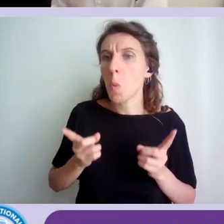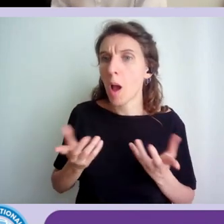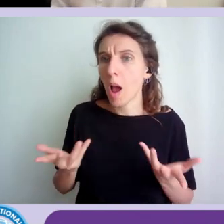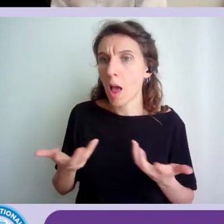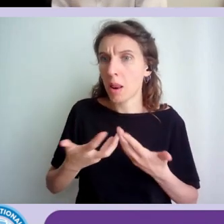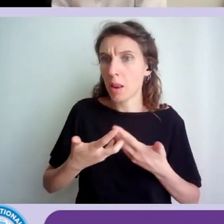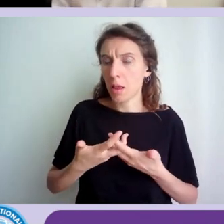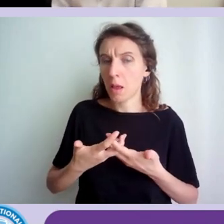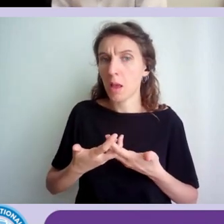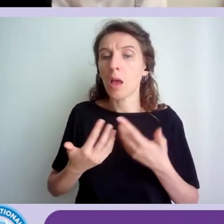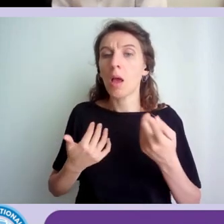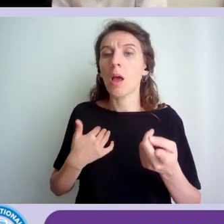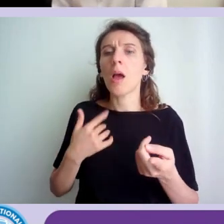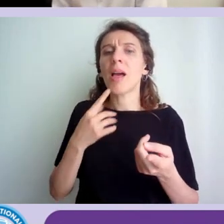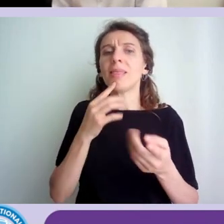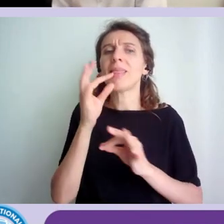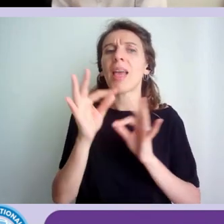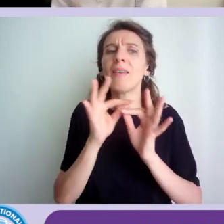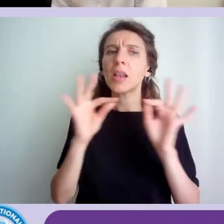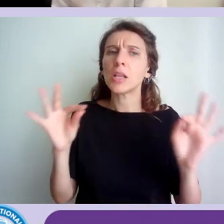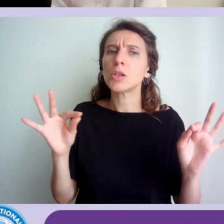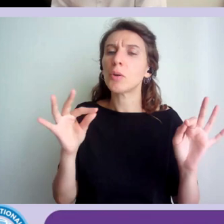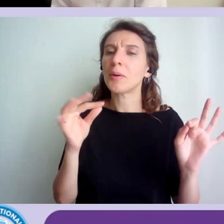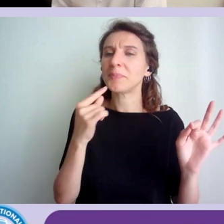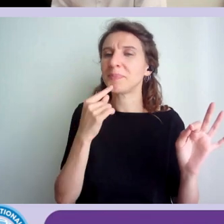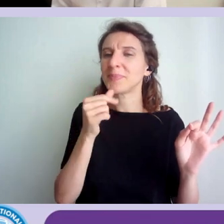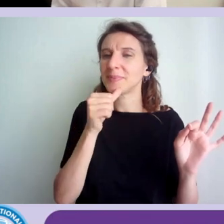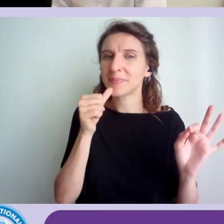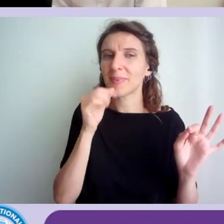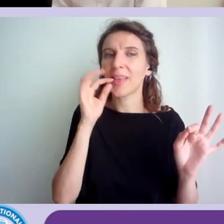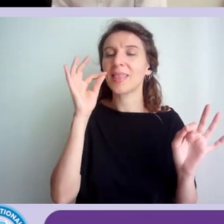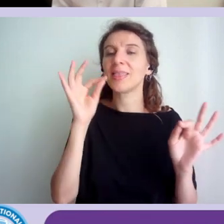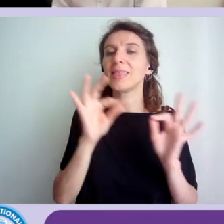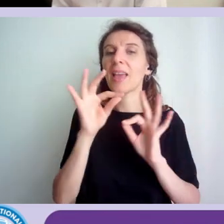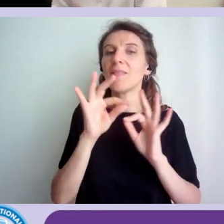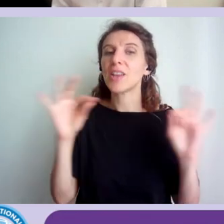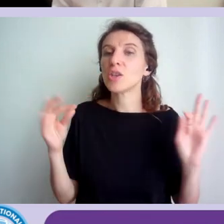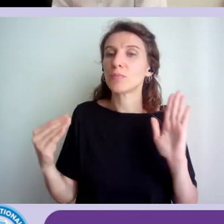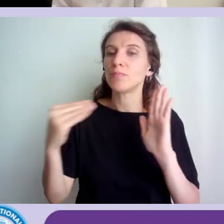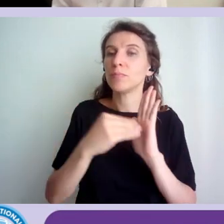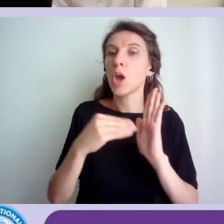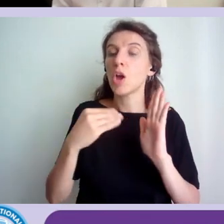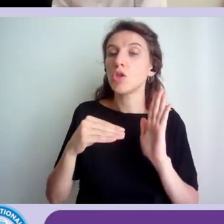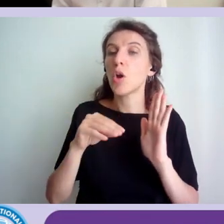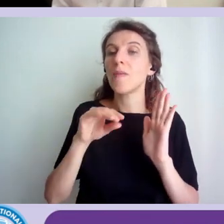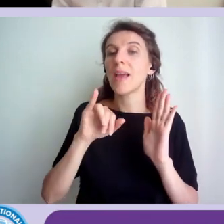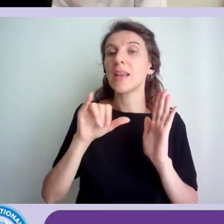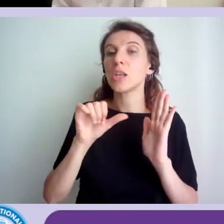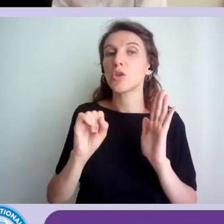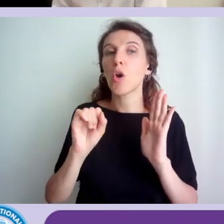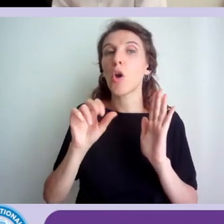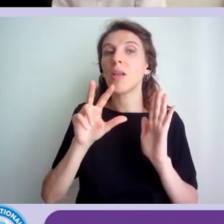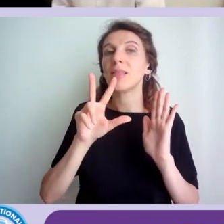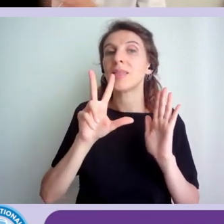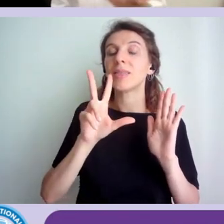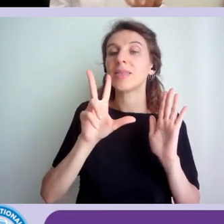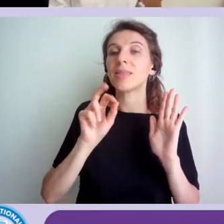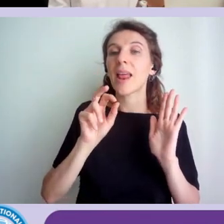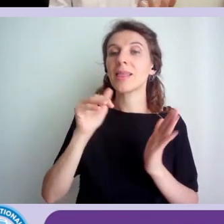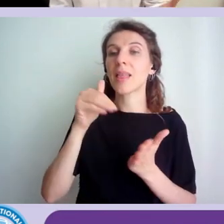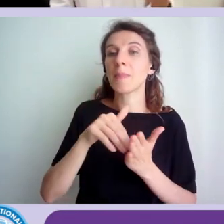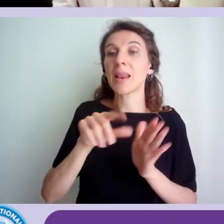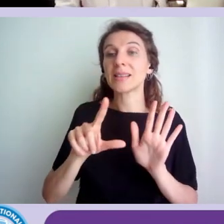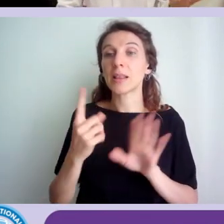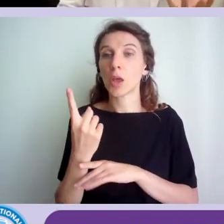definizione ci aiuta la nuova definizione che è stata inserita all'interno della ISO 30071, che è